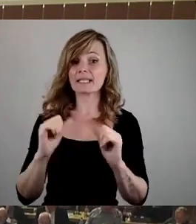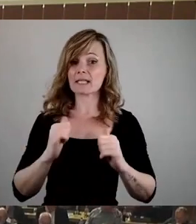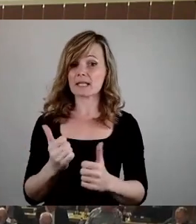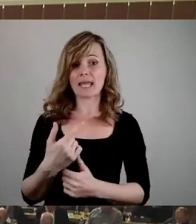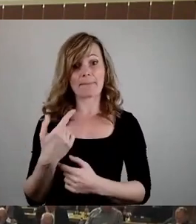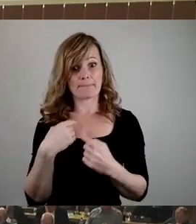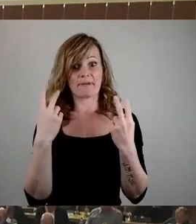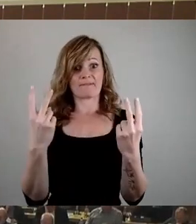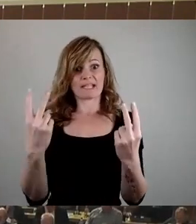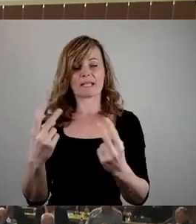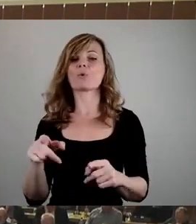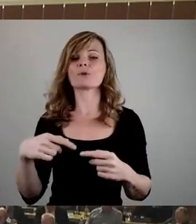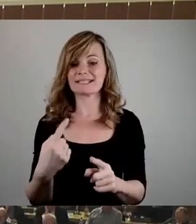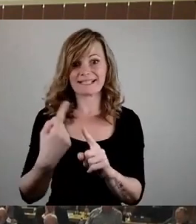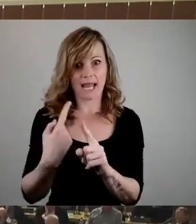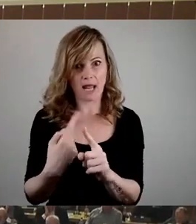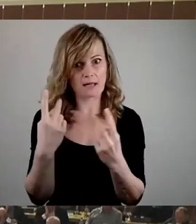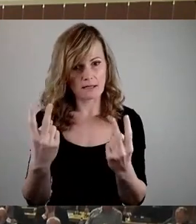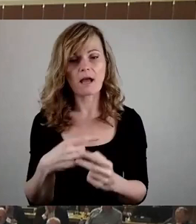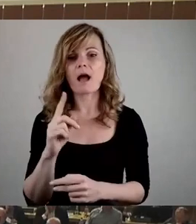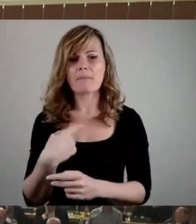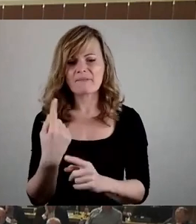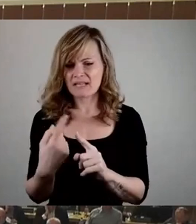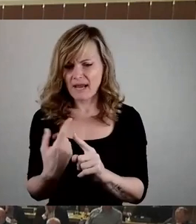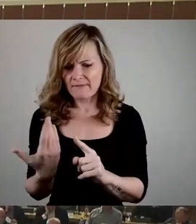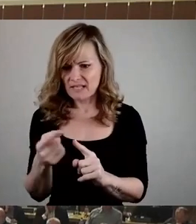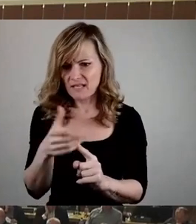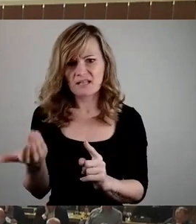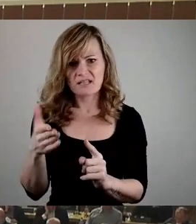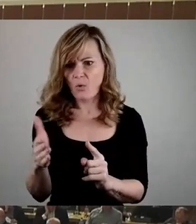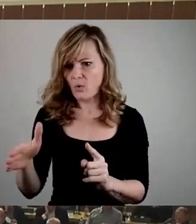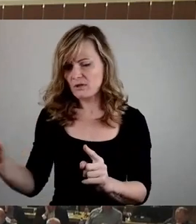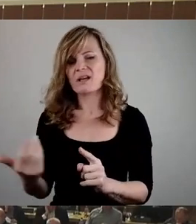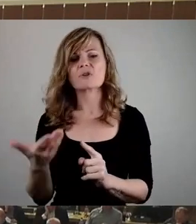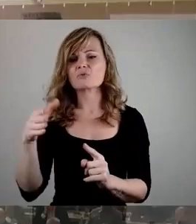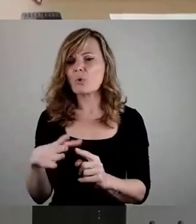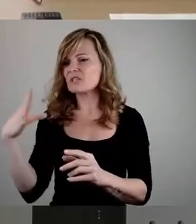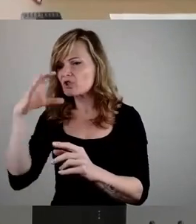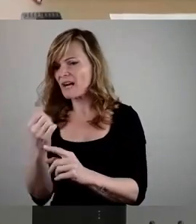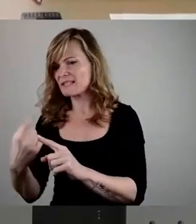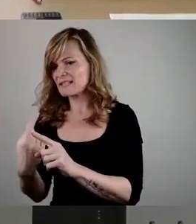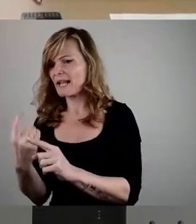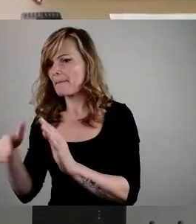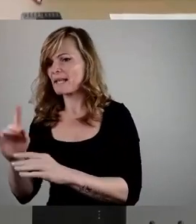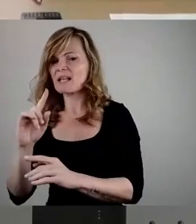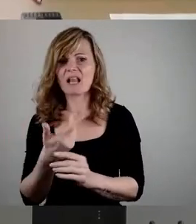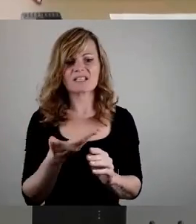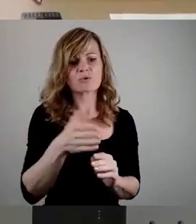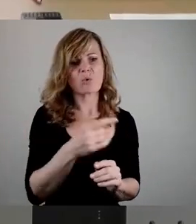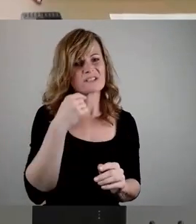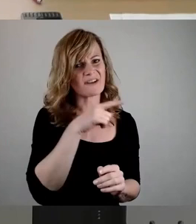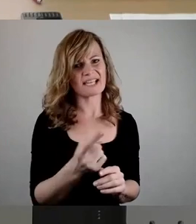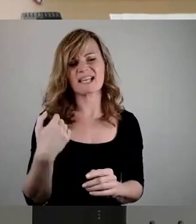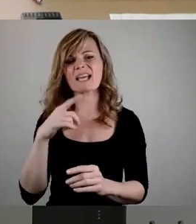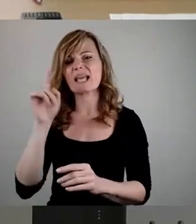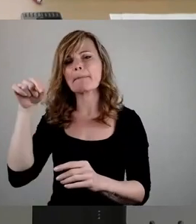zählen die Toten. Dabei zählen wir tote Schwarze lieber als Weiße. Im Mittelmeer zählen wir lieber nicht mehr. Tote Russen zählen